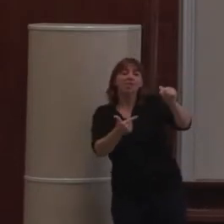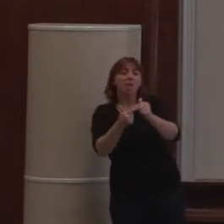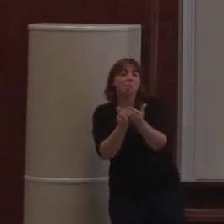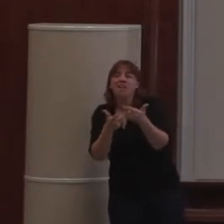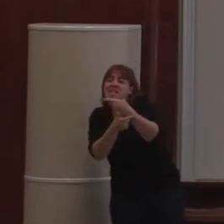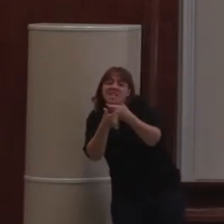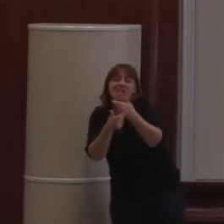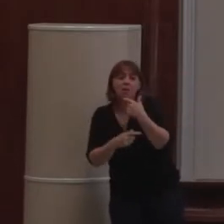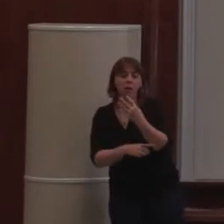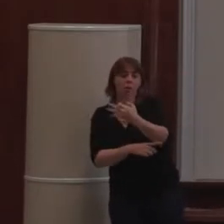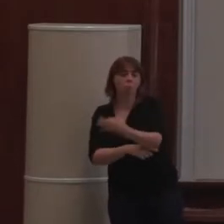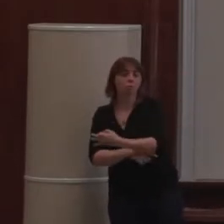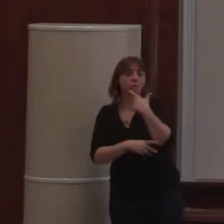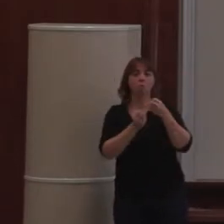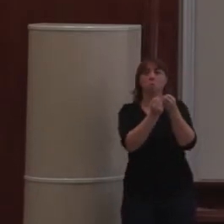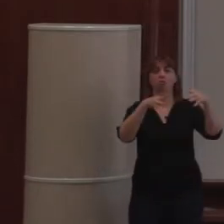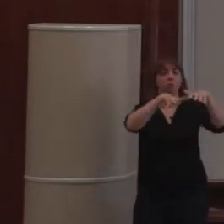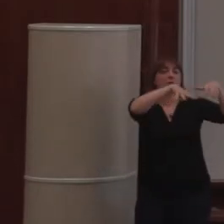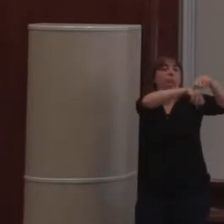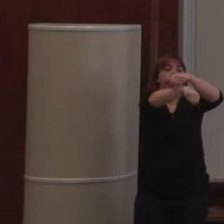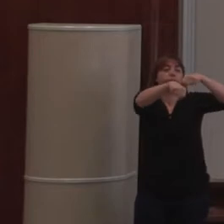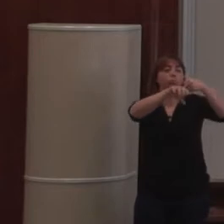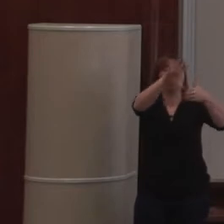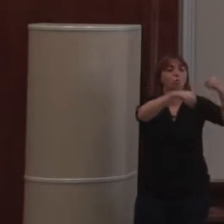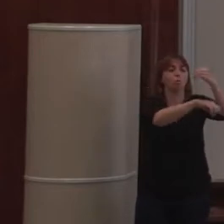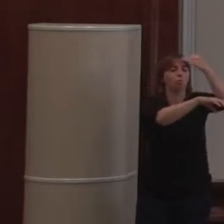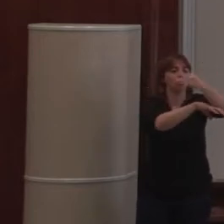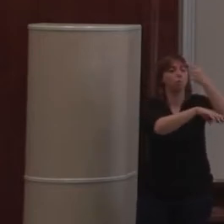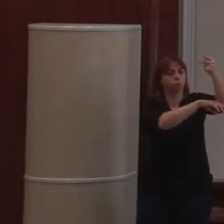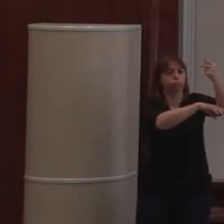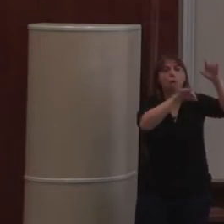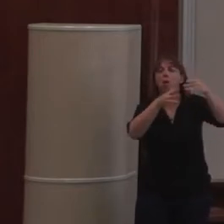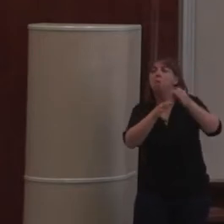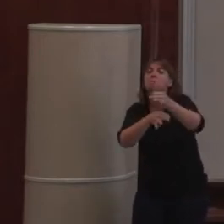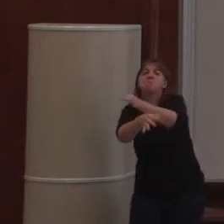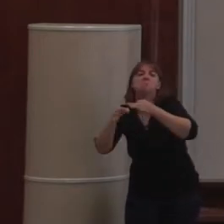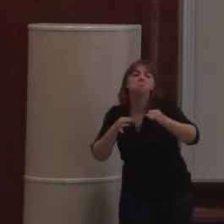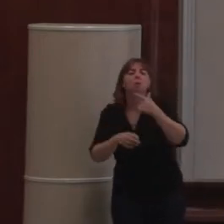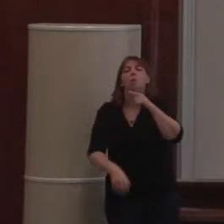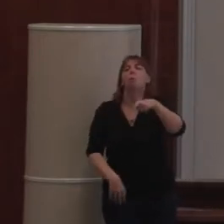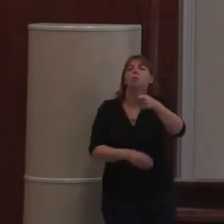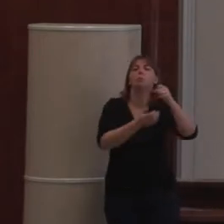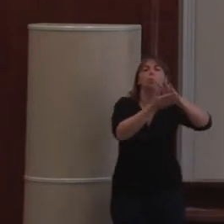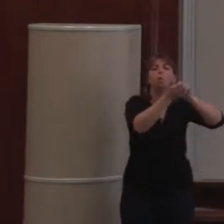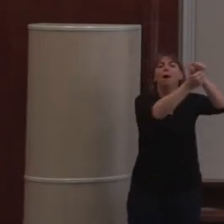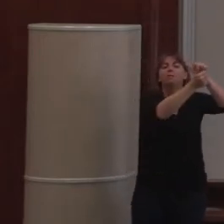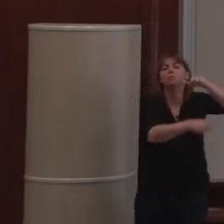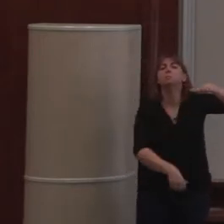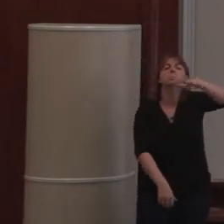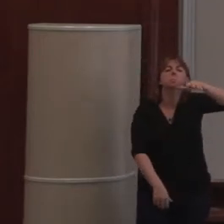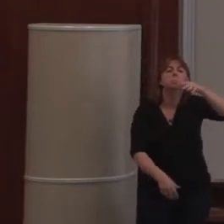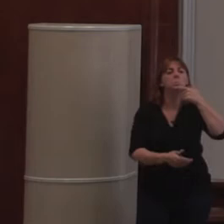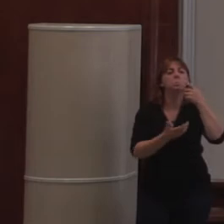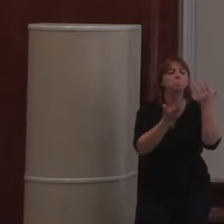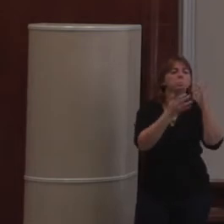que WordPress, c'est vraiment quasiment tout. Et le reste, c'est des miettes. Parmi tout ça, tous les CMS ne valent pas. Et WordPress, par exemple, n'est pas adapté pour faire des